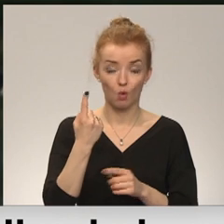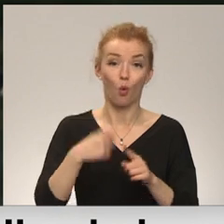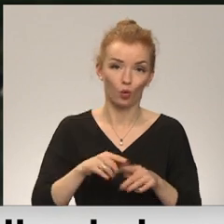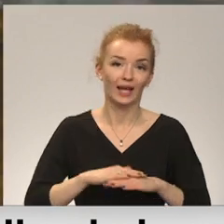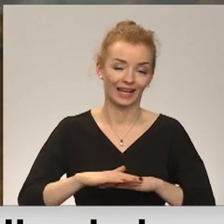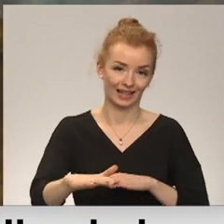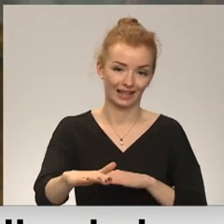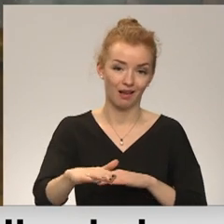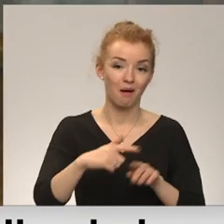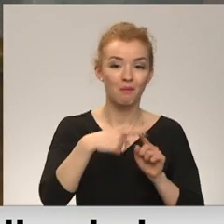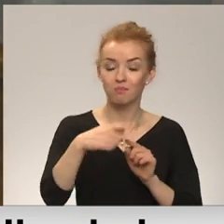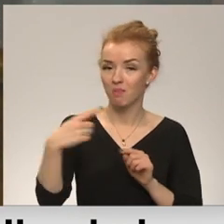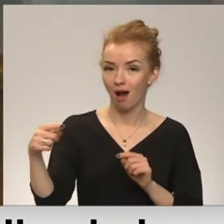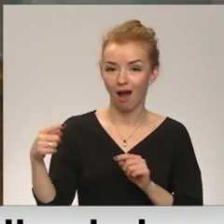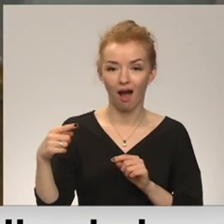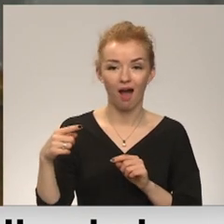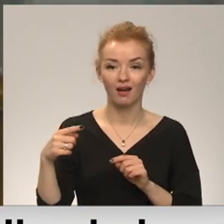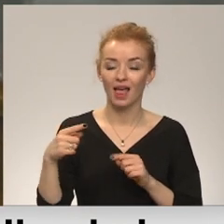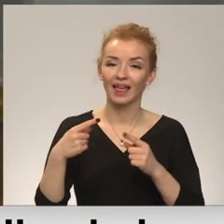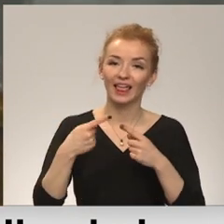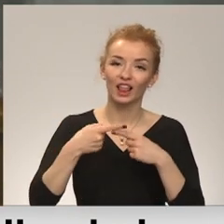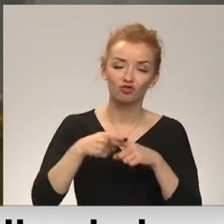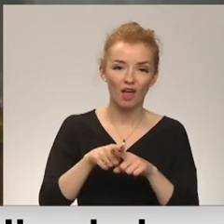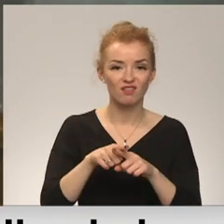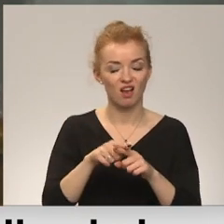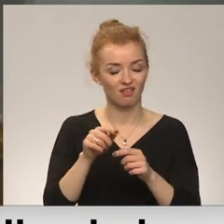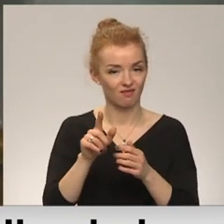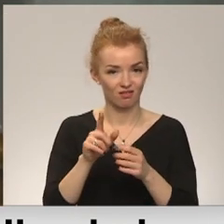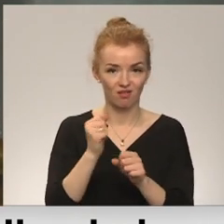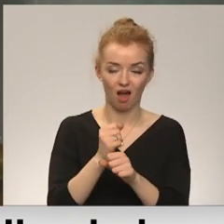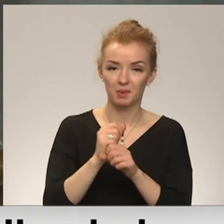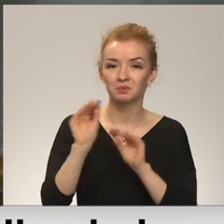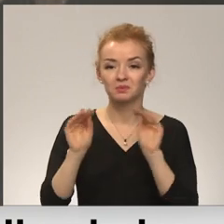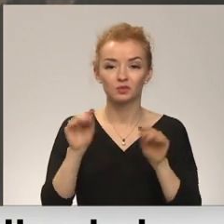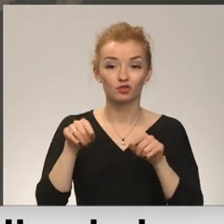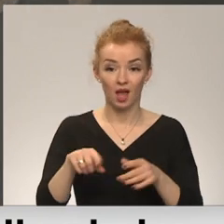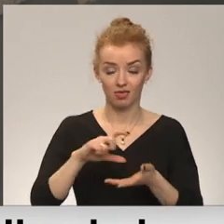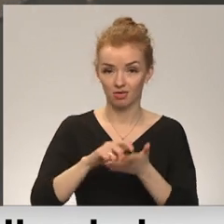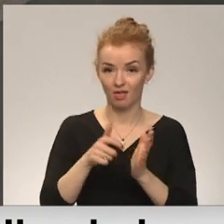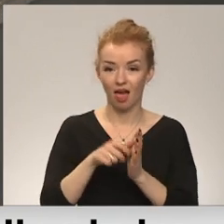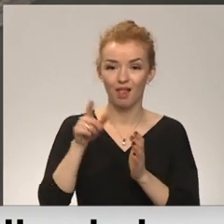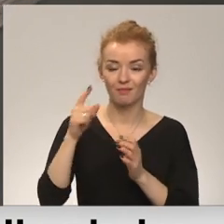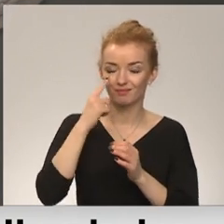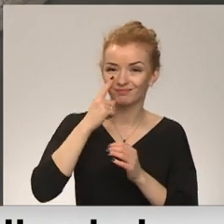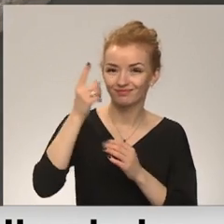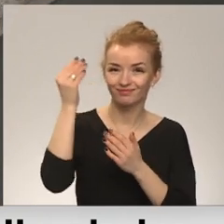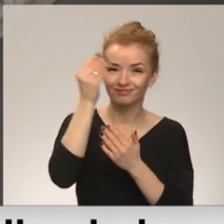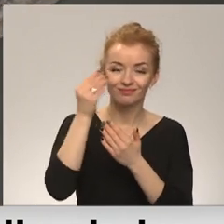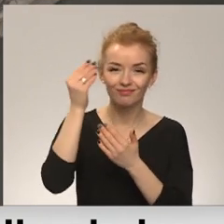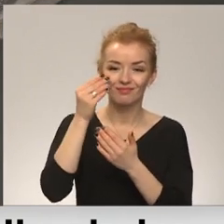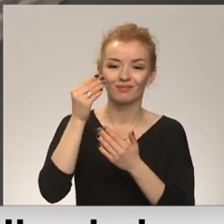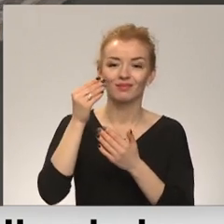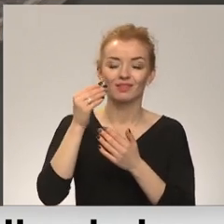grīdu. Pārējai ir tādi inženieru tehniski darbi. Arī šeit, šajā telpā, tie atsegumi ir un